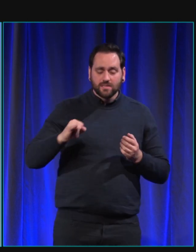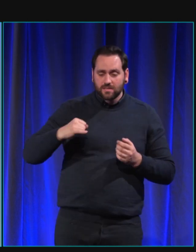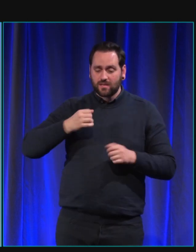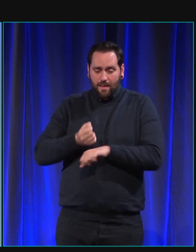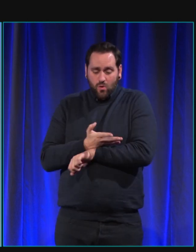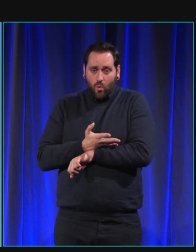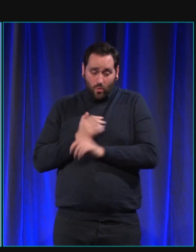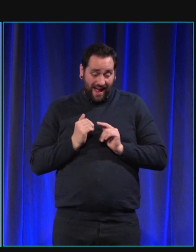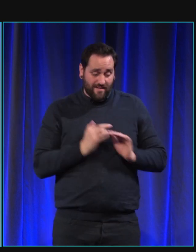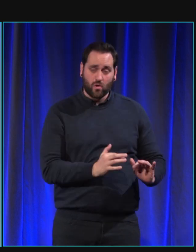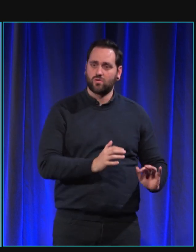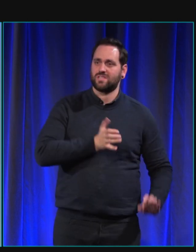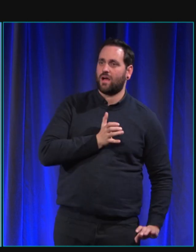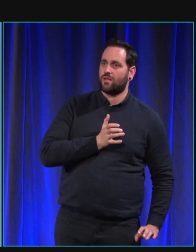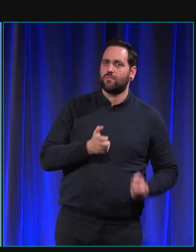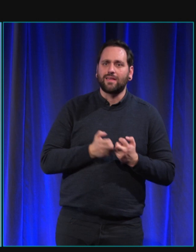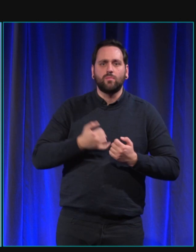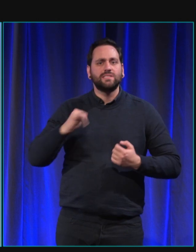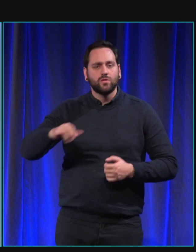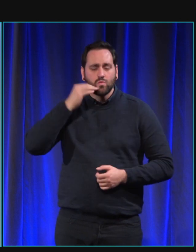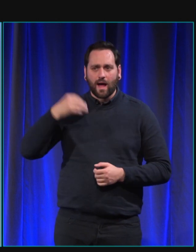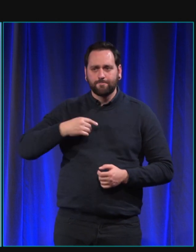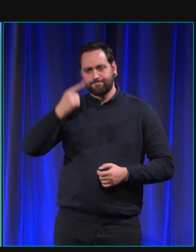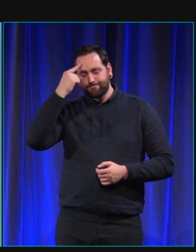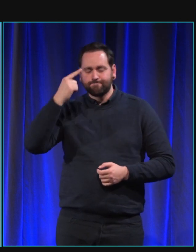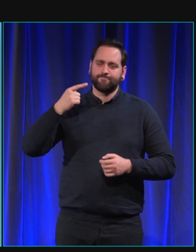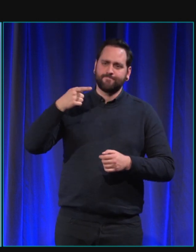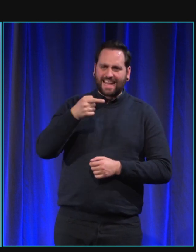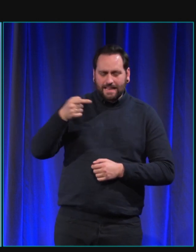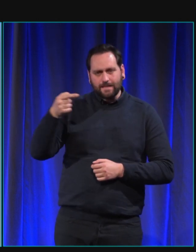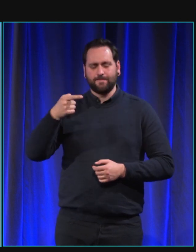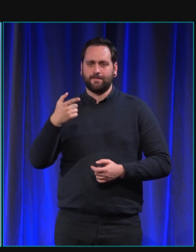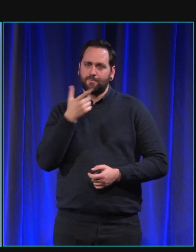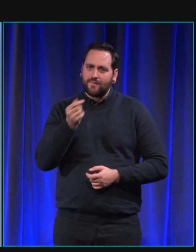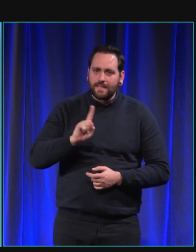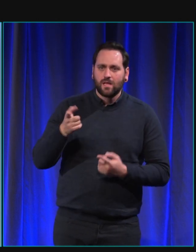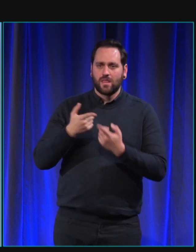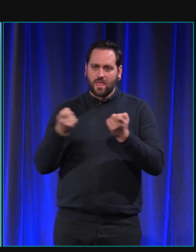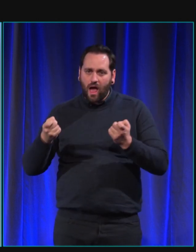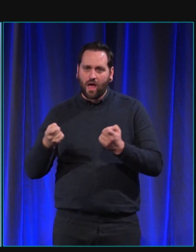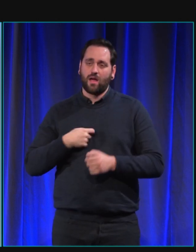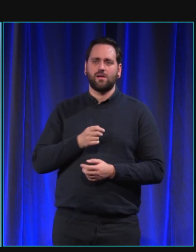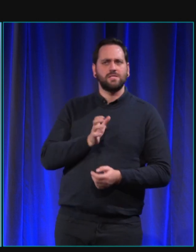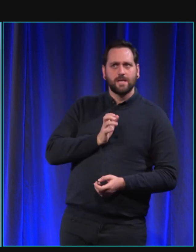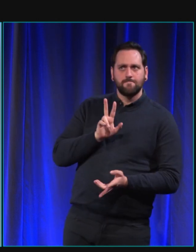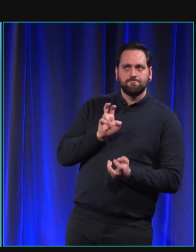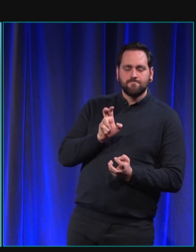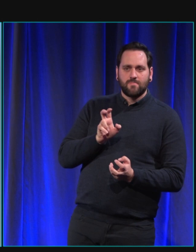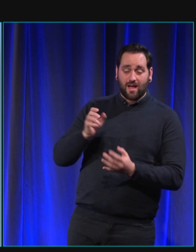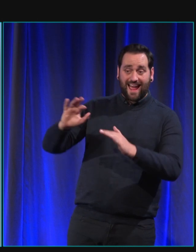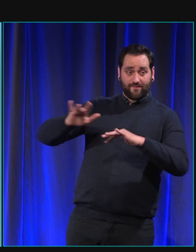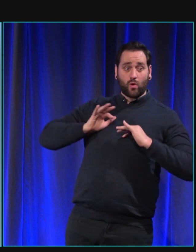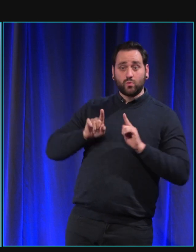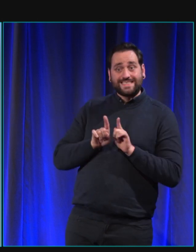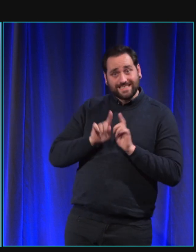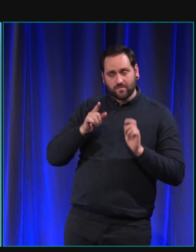par l'état émotionnel potentiellement négatif d'une personne. Et ça, faut faire très attention, faut être